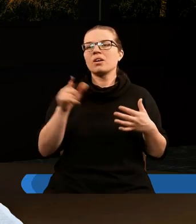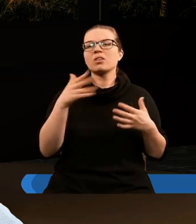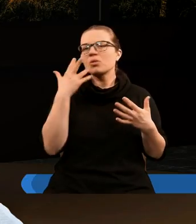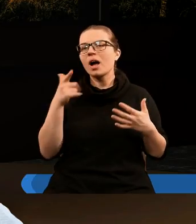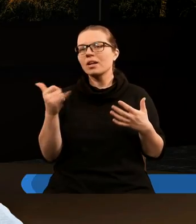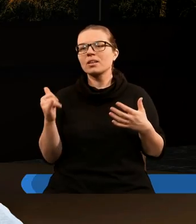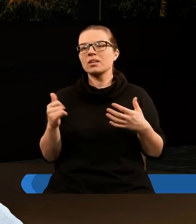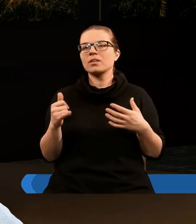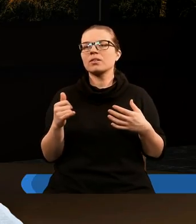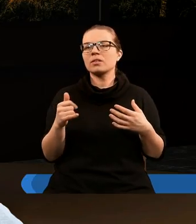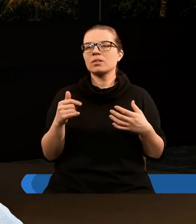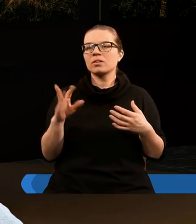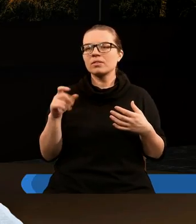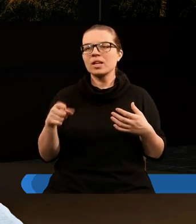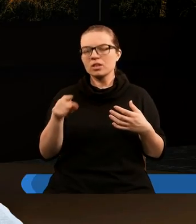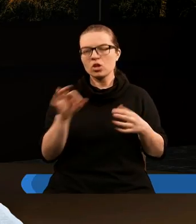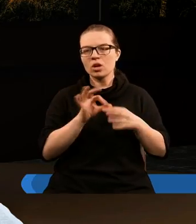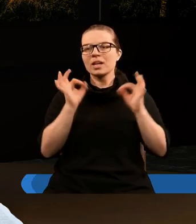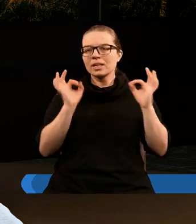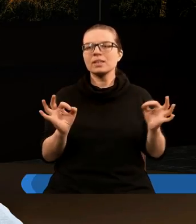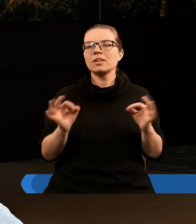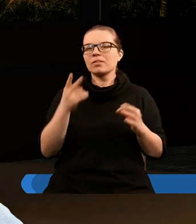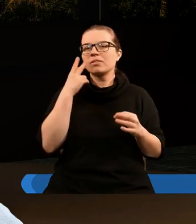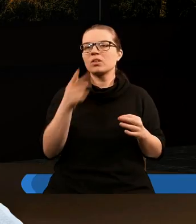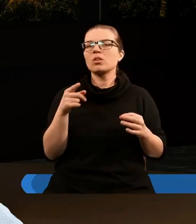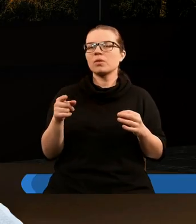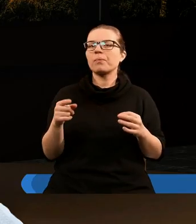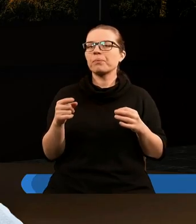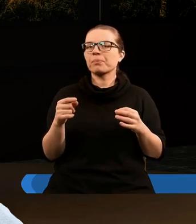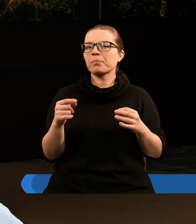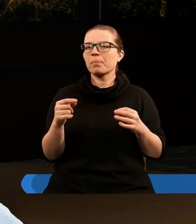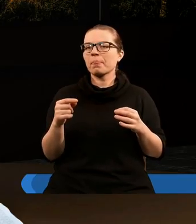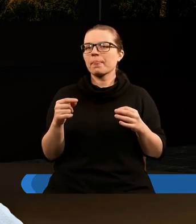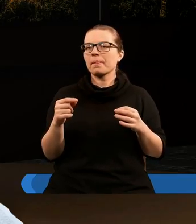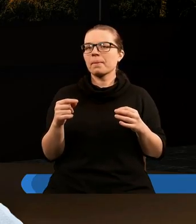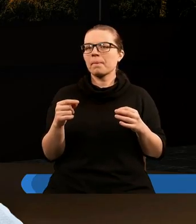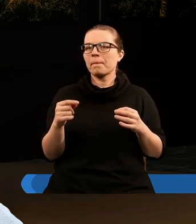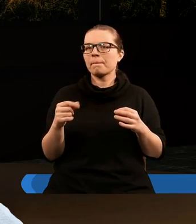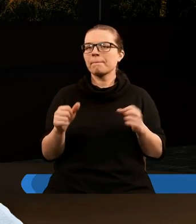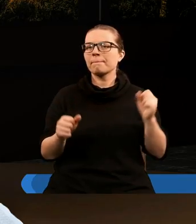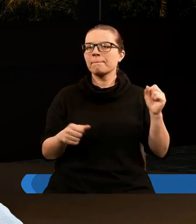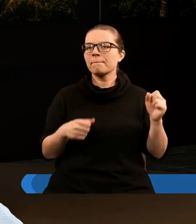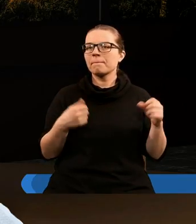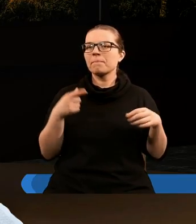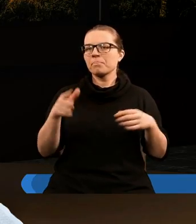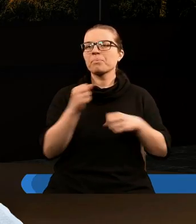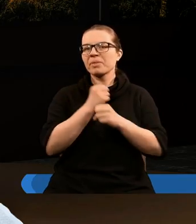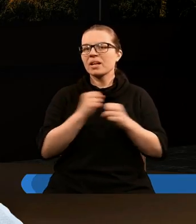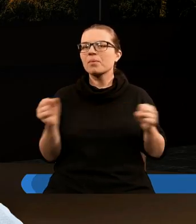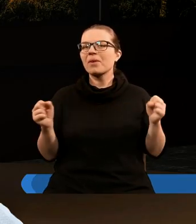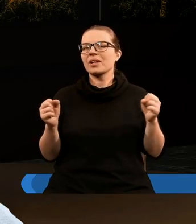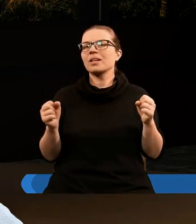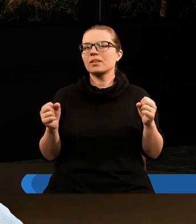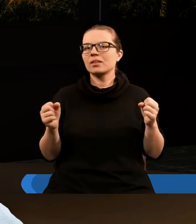ma łez, więc ewidentnie to jest ten czas po wielkim ucisku, kiedy już ci zbawieni